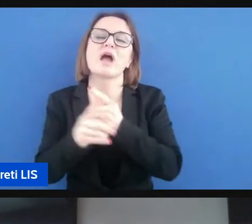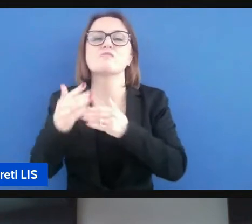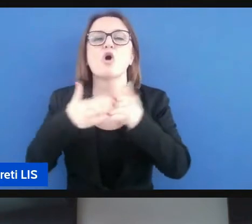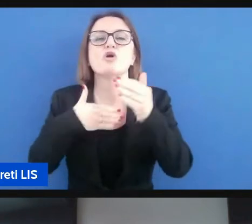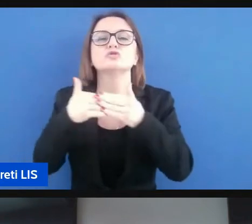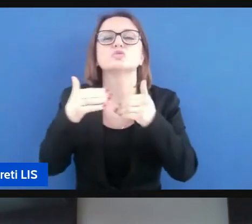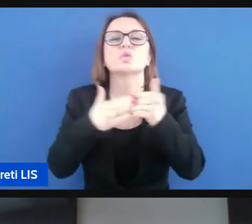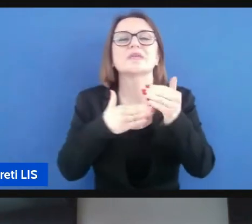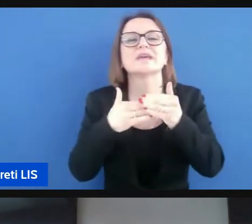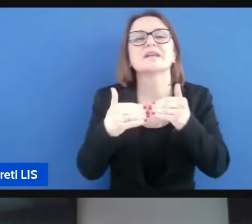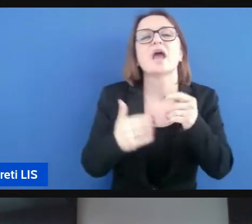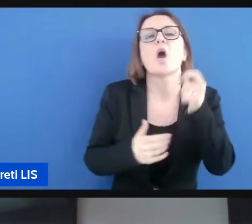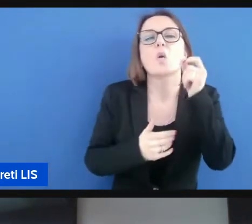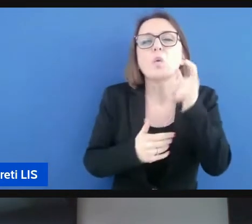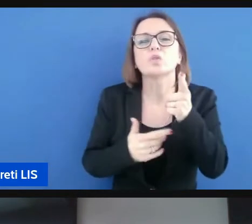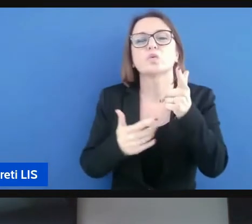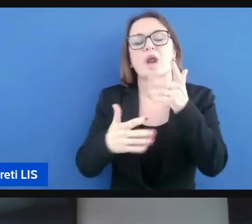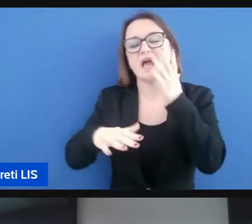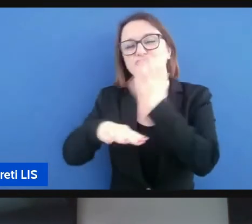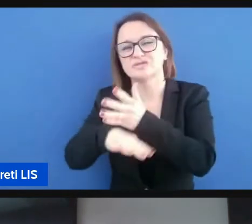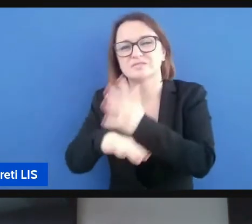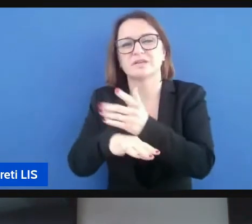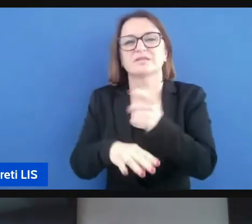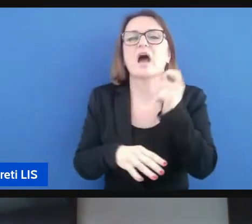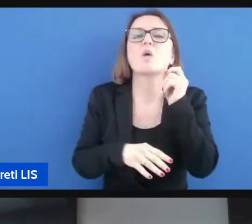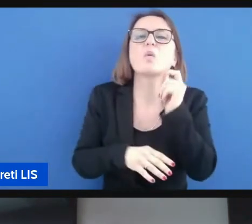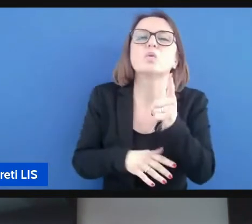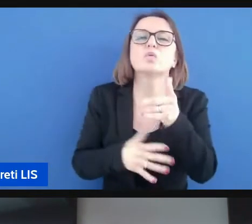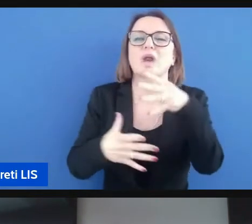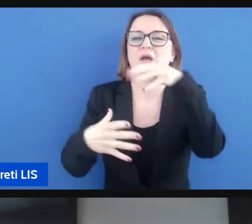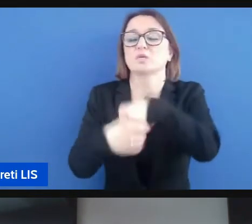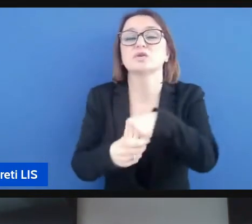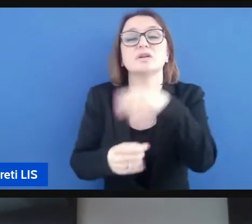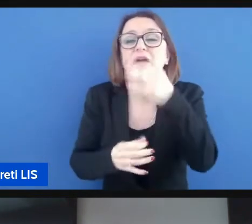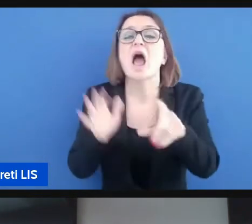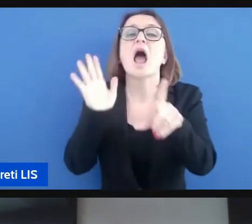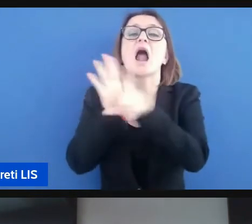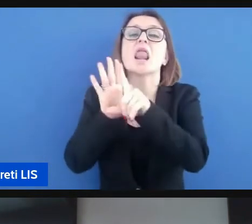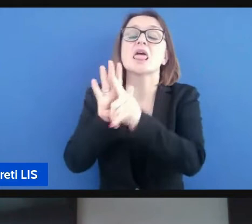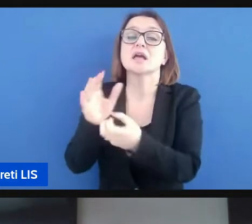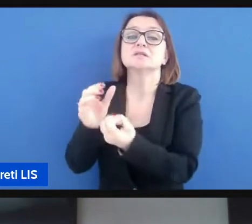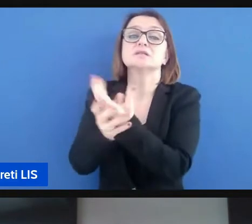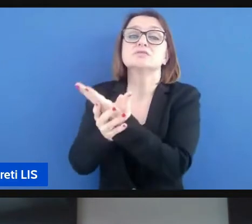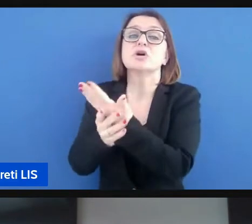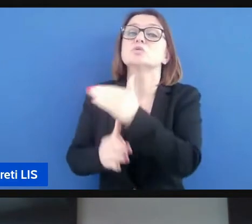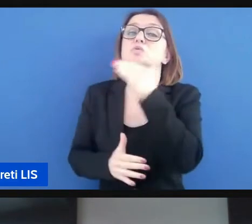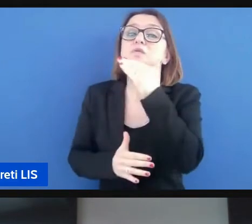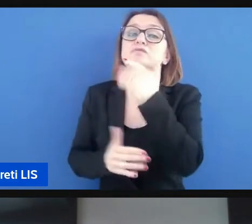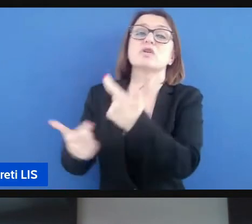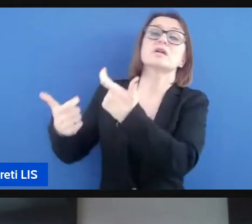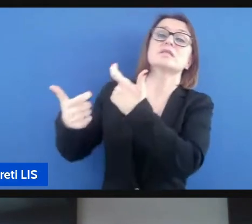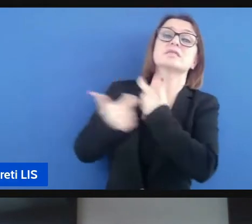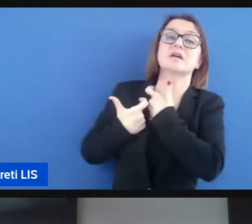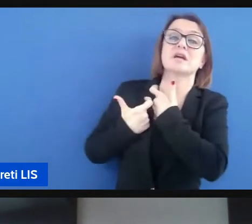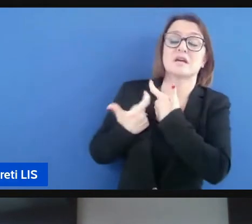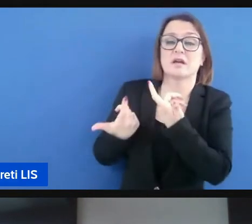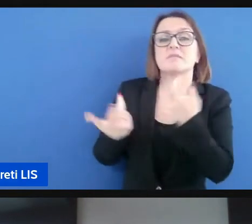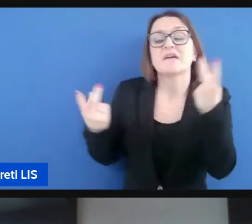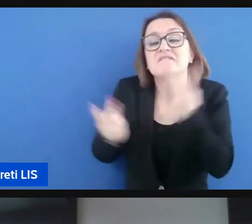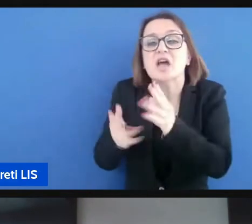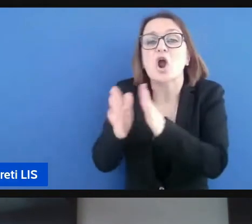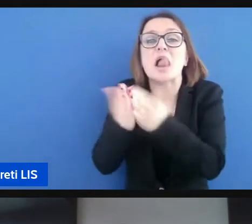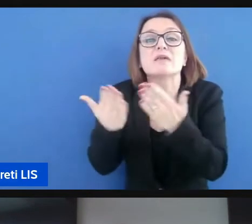così come una cultura dell'inclusione non basta una legge che imponga che i libri siano accessibili anche perché in realtà ci sarebbe già